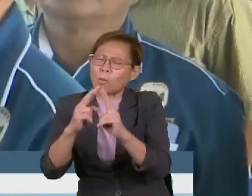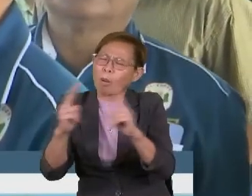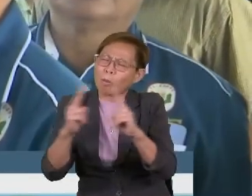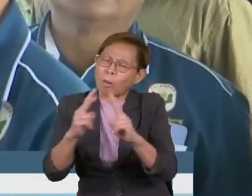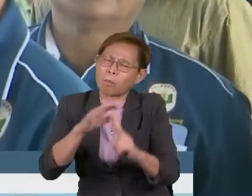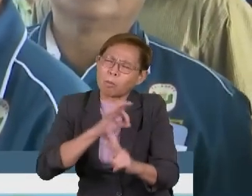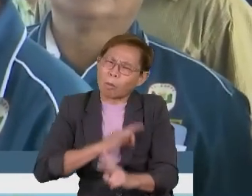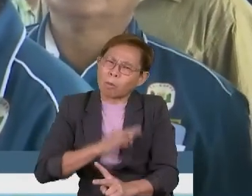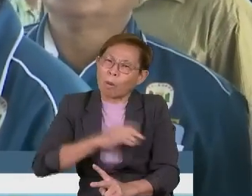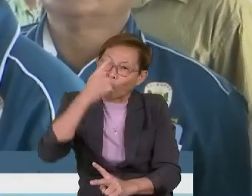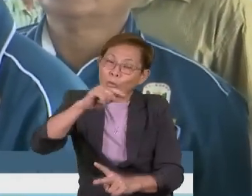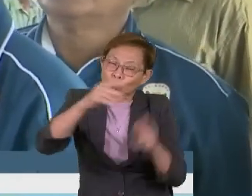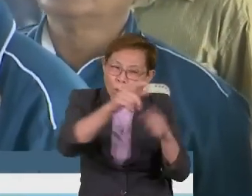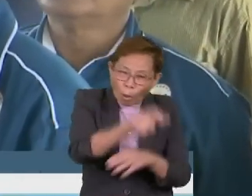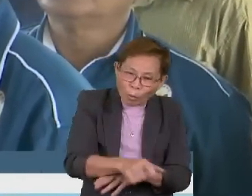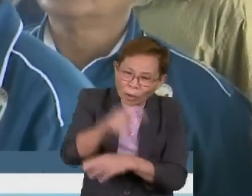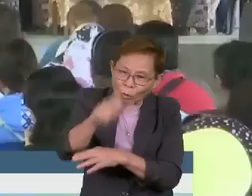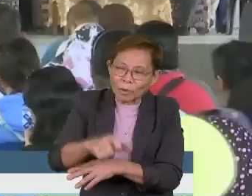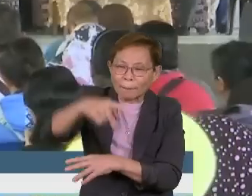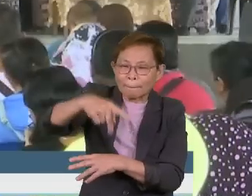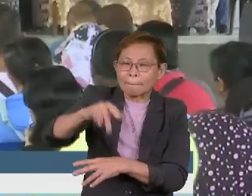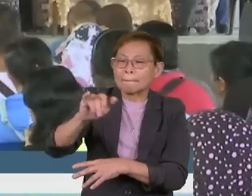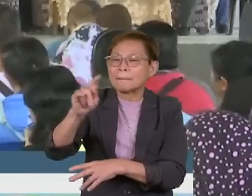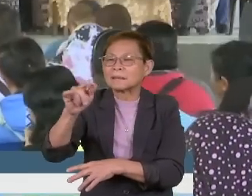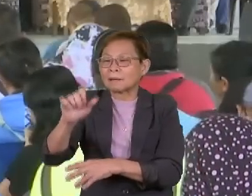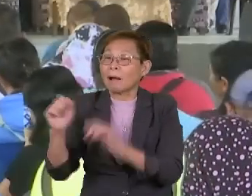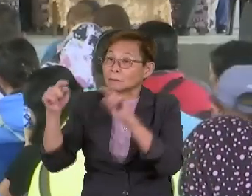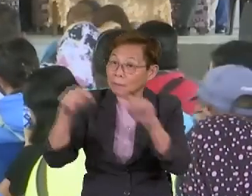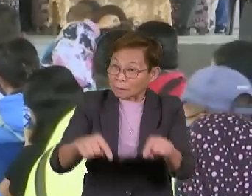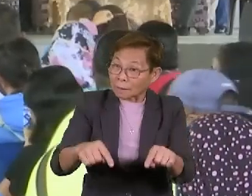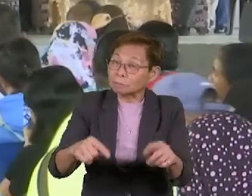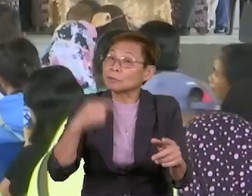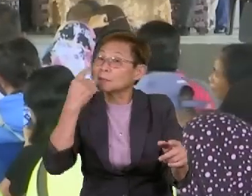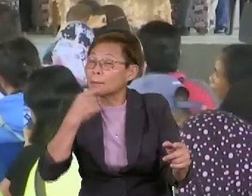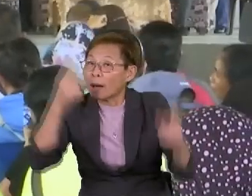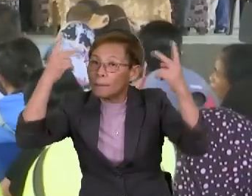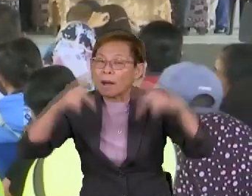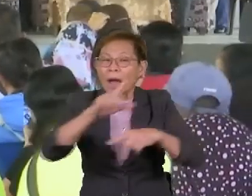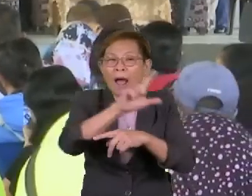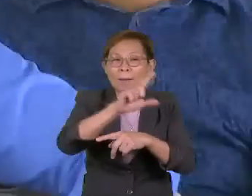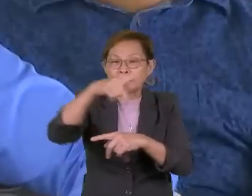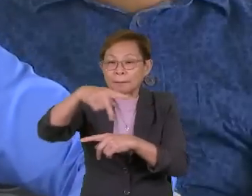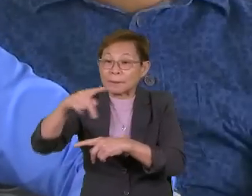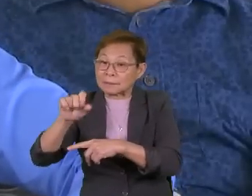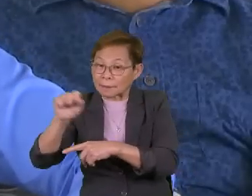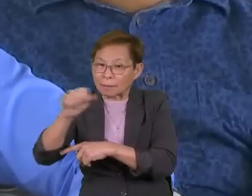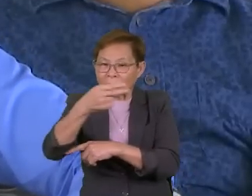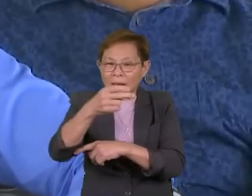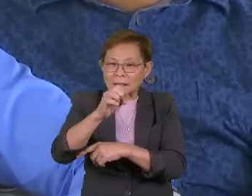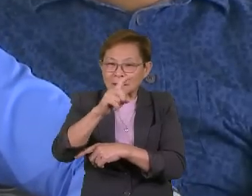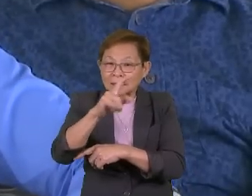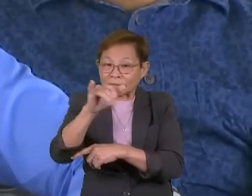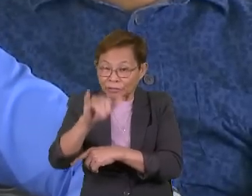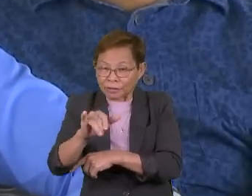untuk orang-orang Pitas. Hadir sama dalam majlis berkenaan, pengarah LPP Sabah, Hendriyani